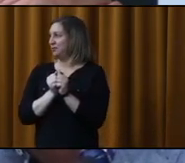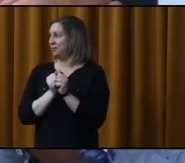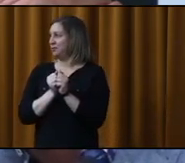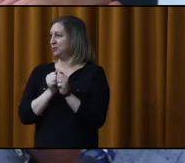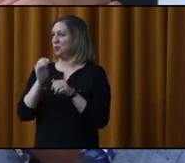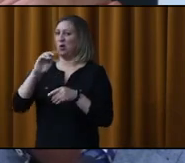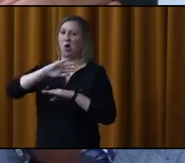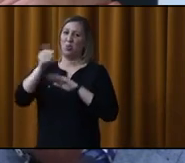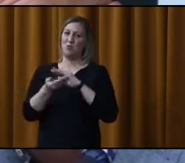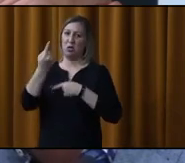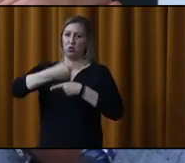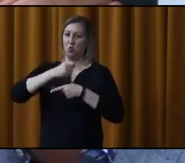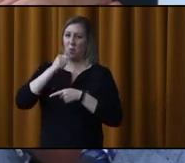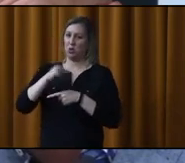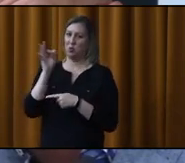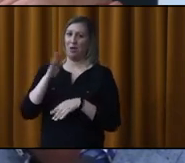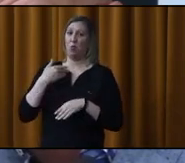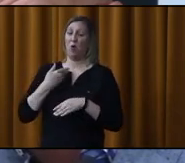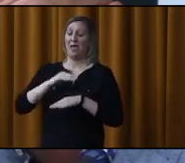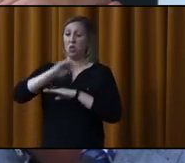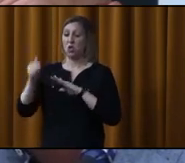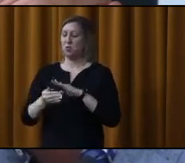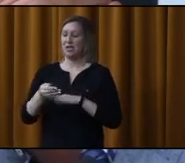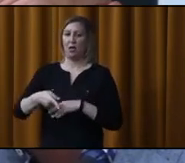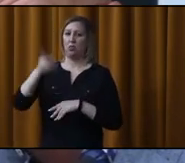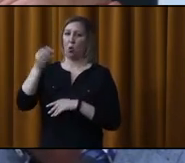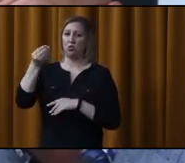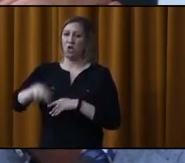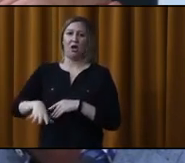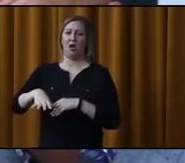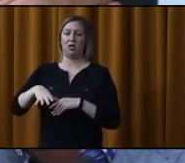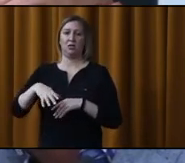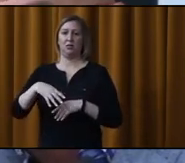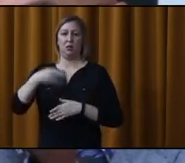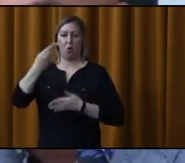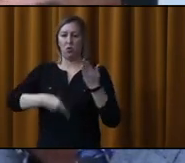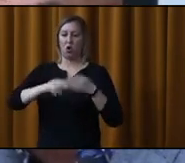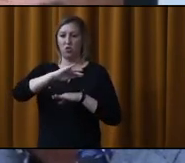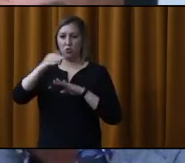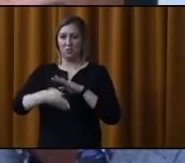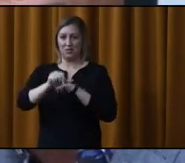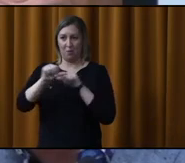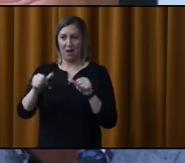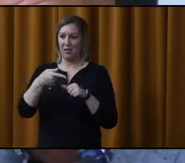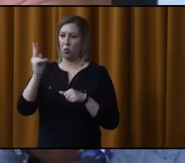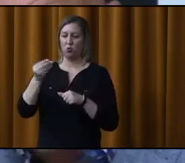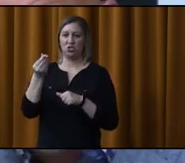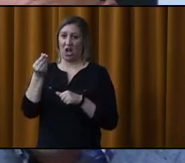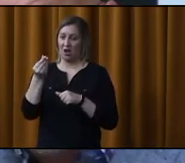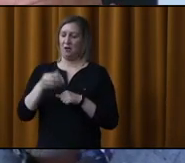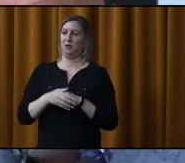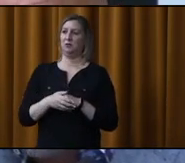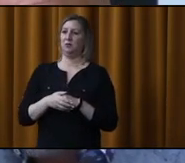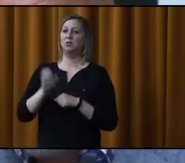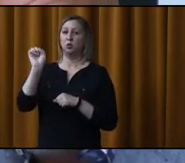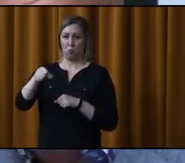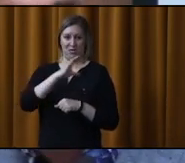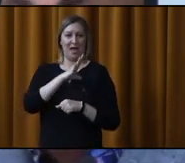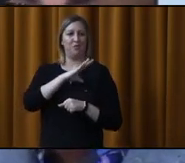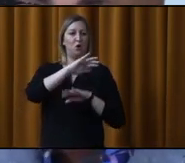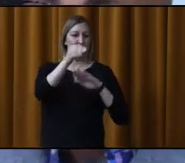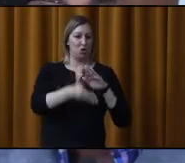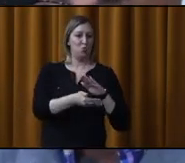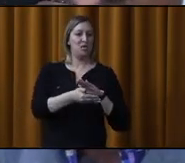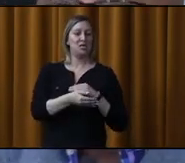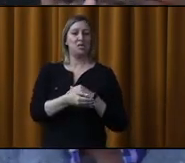de nuit et de jour. Parce que de nuit, ça coûterait extrêmement cher d'avoir un contrat uniquement du marquage de nuit. Il s'en fait de nuit sur des artères où